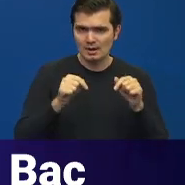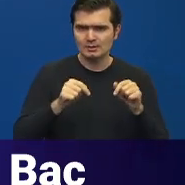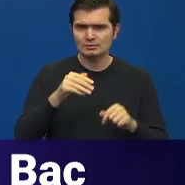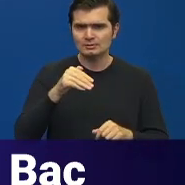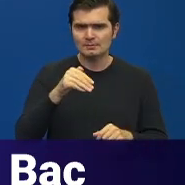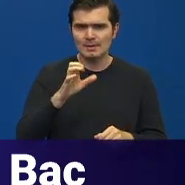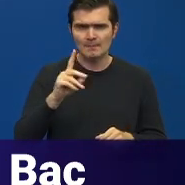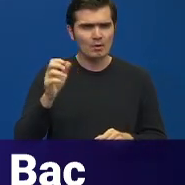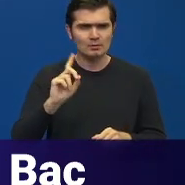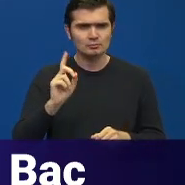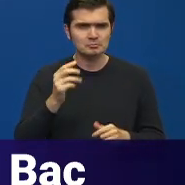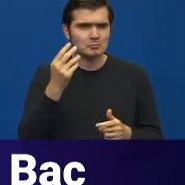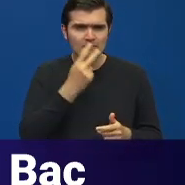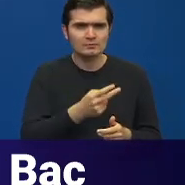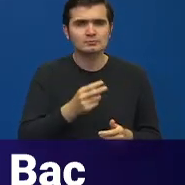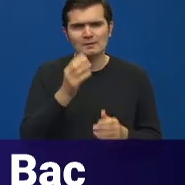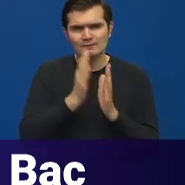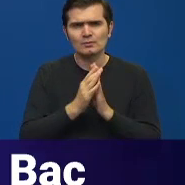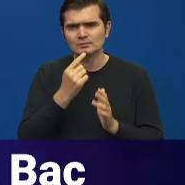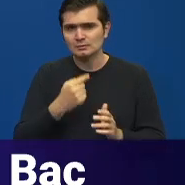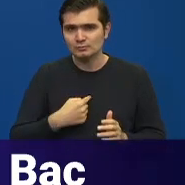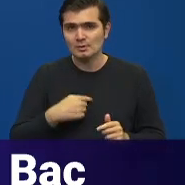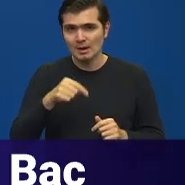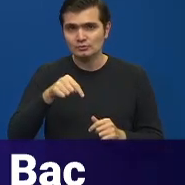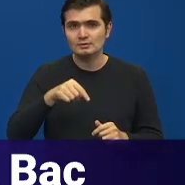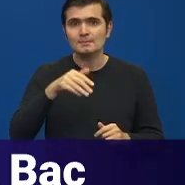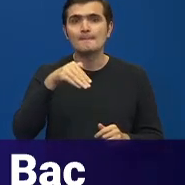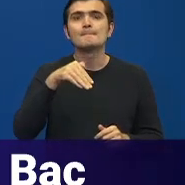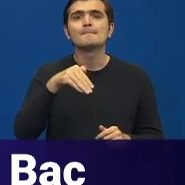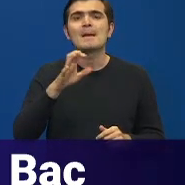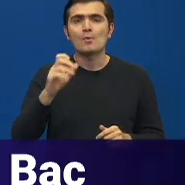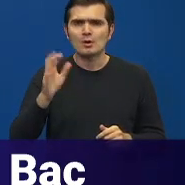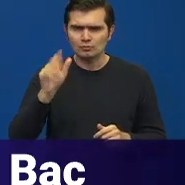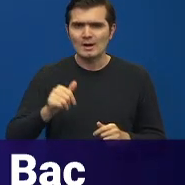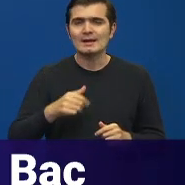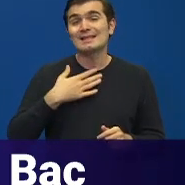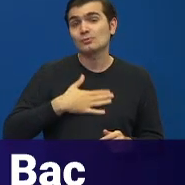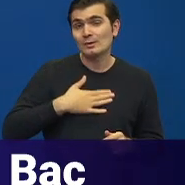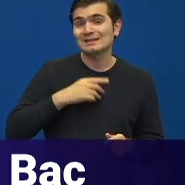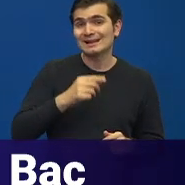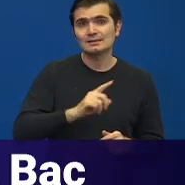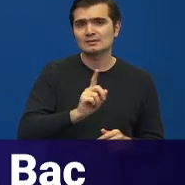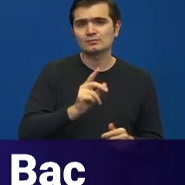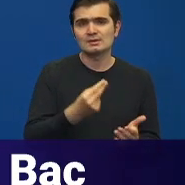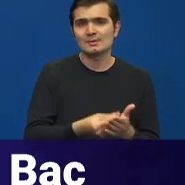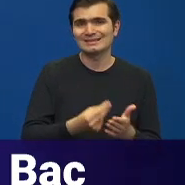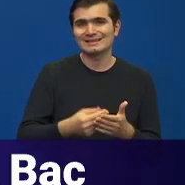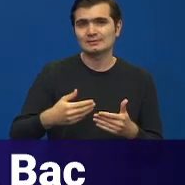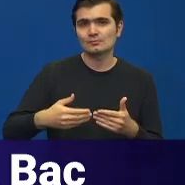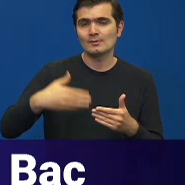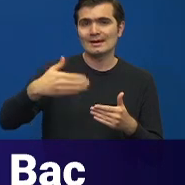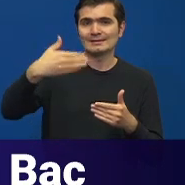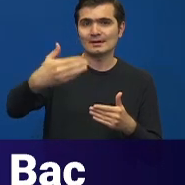această doleantă, dar nu lătie capizată,